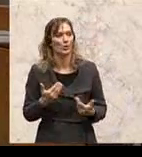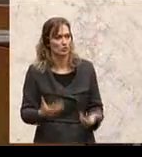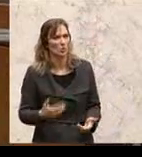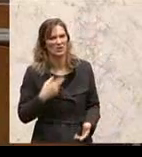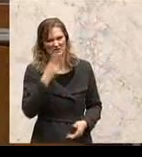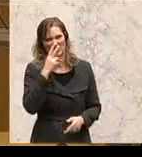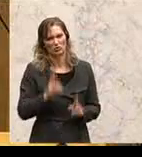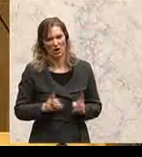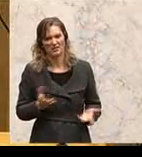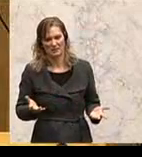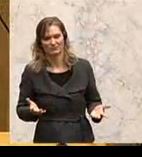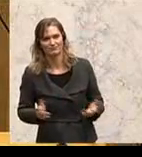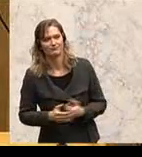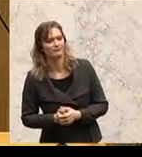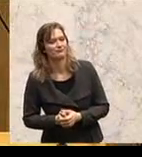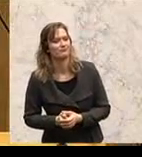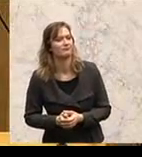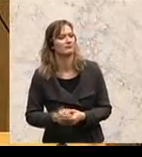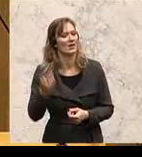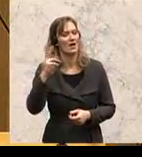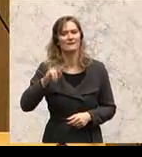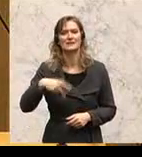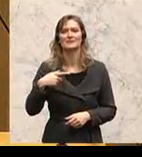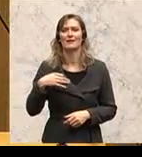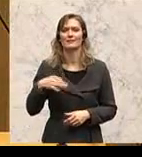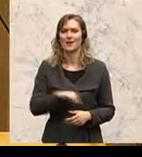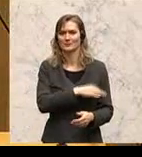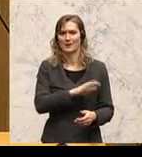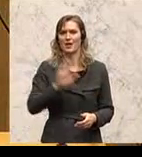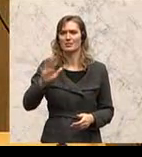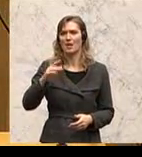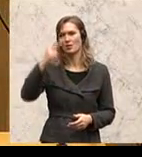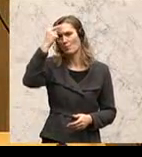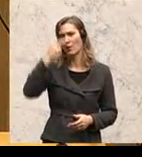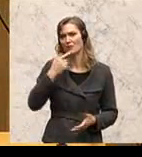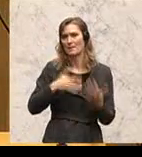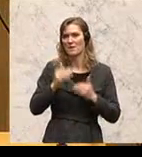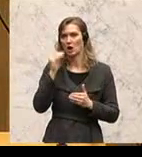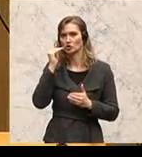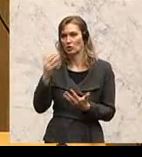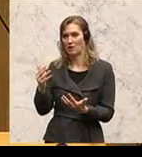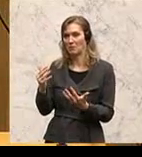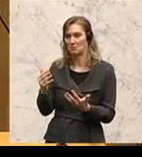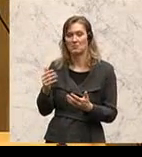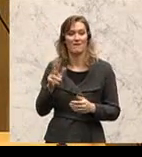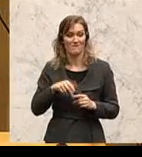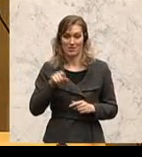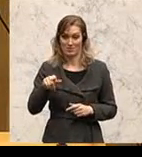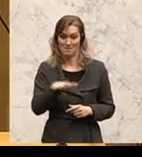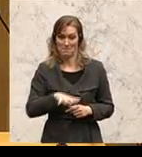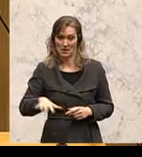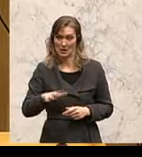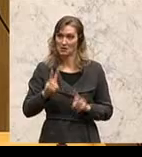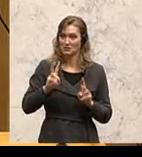denn Herr Vizekanzler, Sie würden vielleicht Ihr Profil durchaus schärfen, wenn Sie in diesen Bereichen endlich Aktivitäten auf